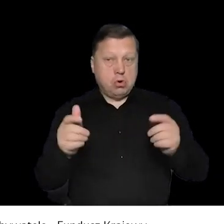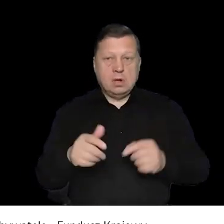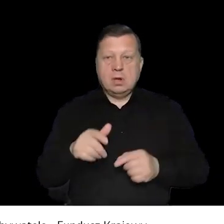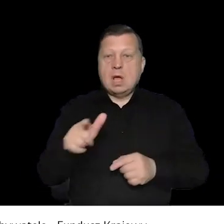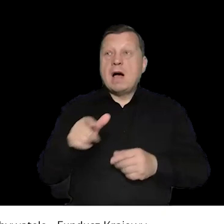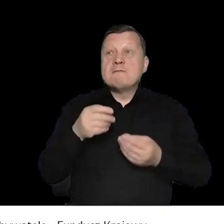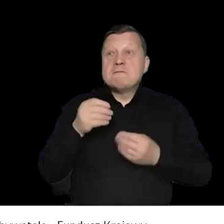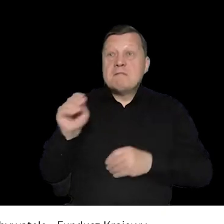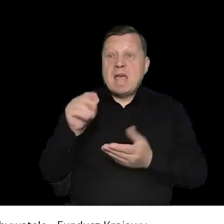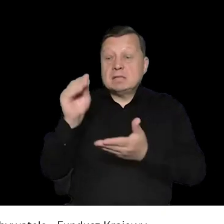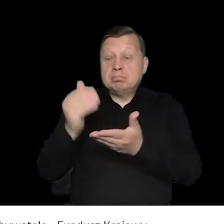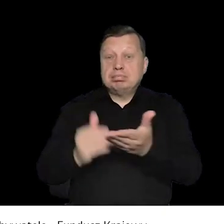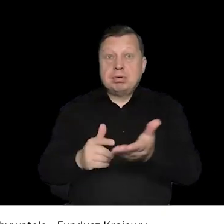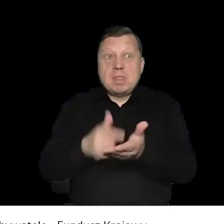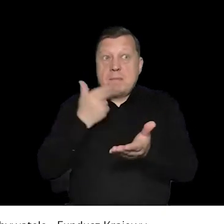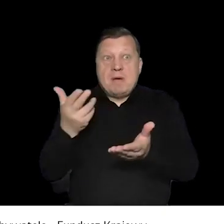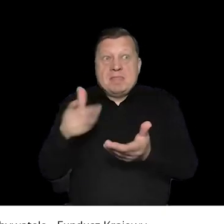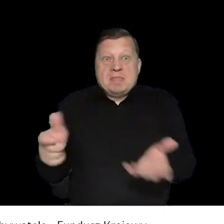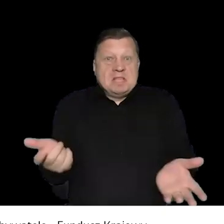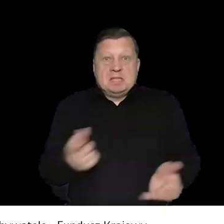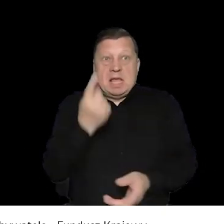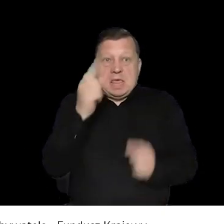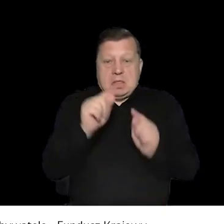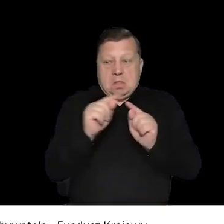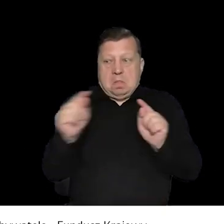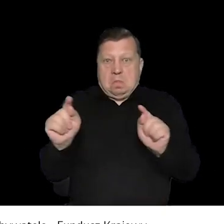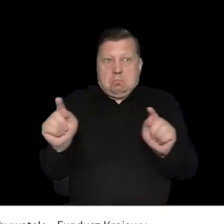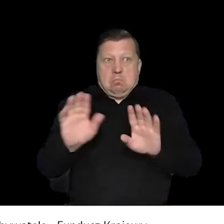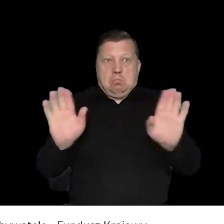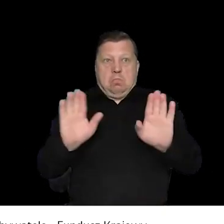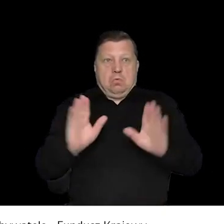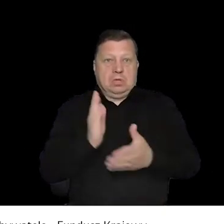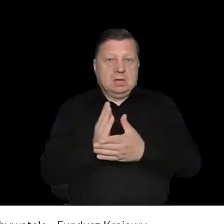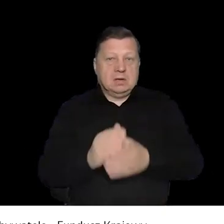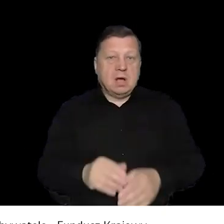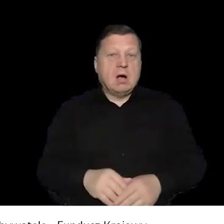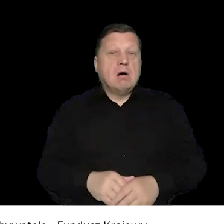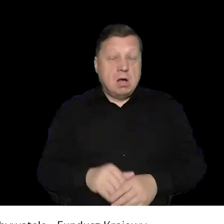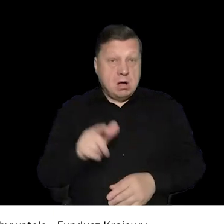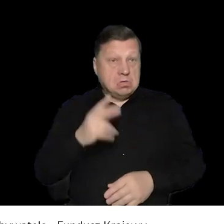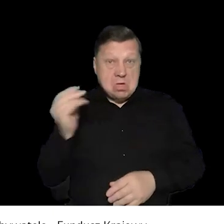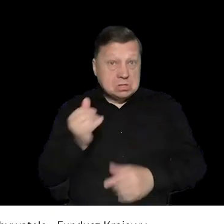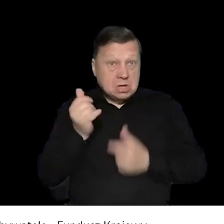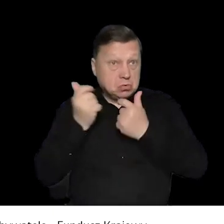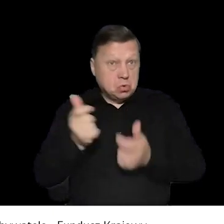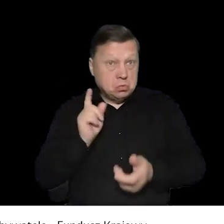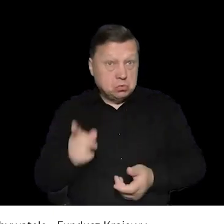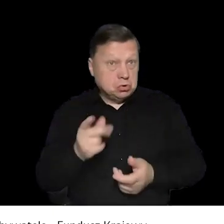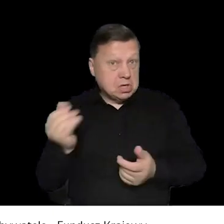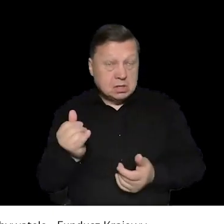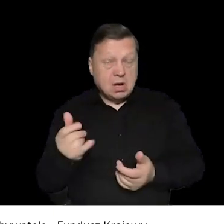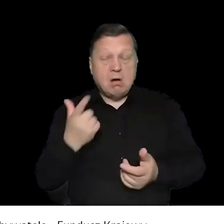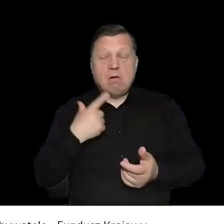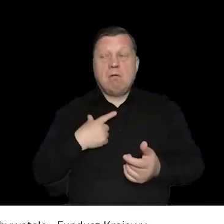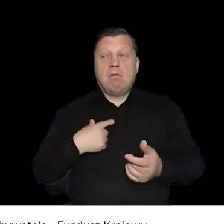Jeśli nie muszą być zgłaszane, czyli można zorganizować takie zgromadzenie. nie ma nic więcej. Tam nie ma nic więcej. To